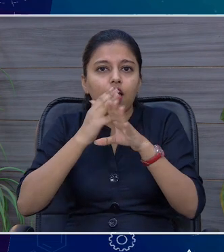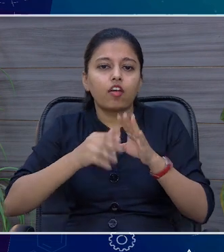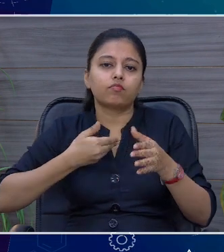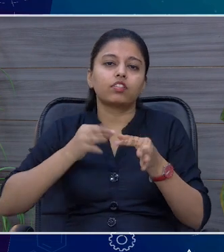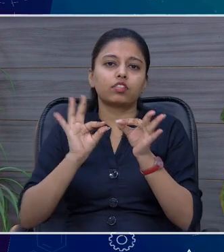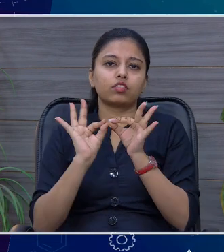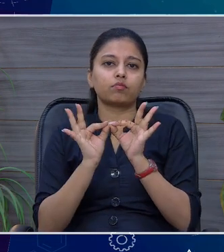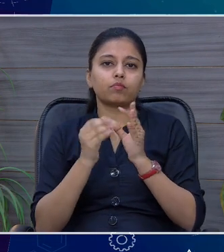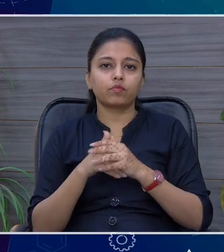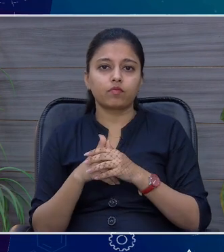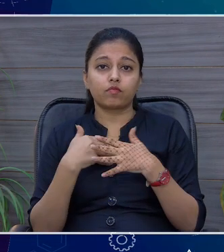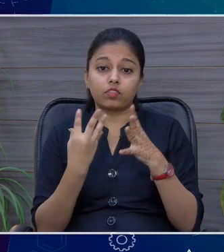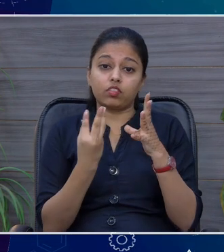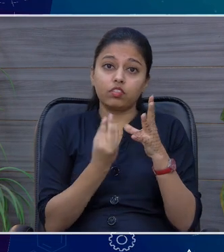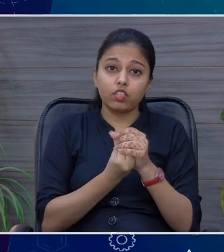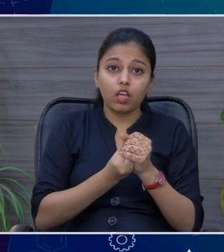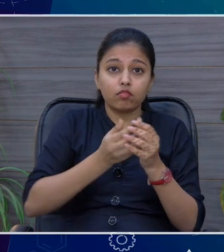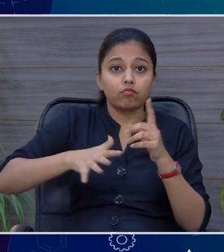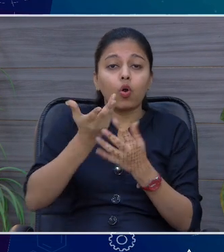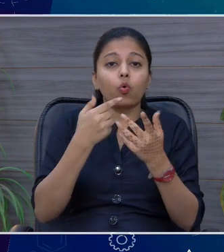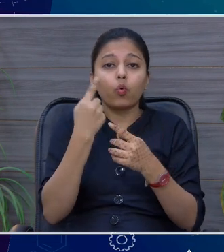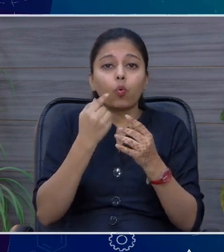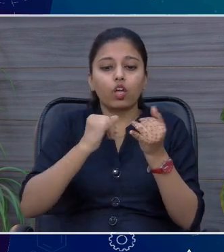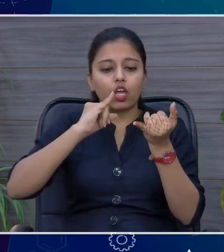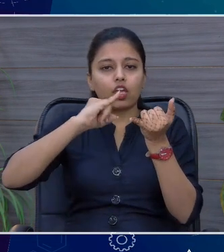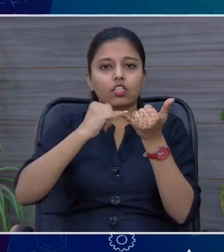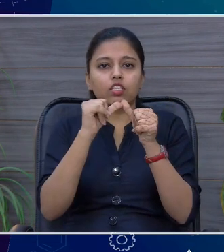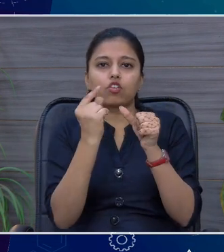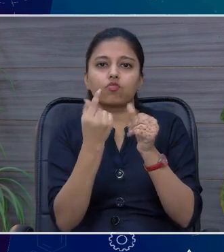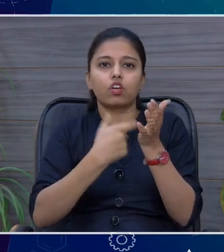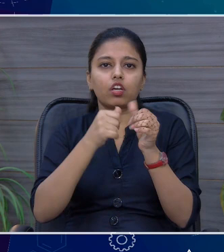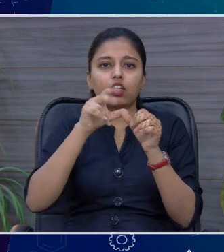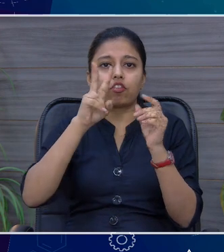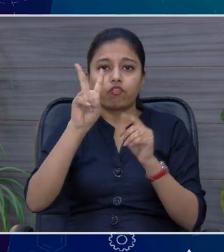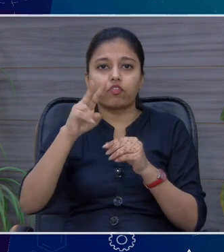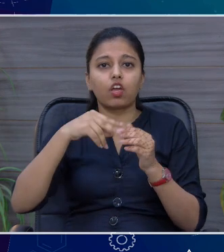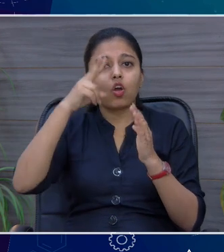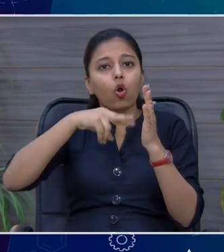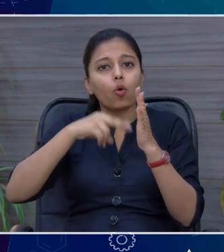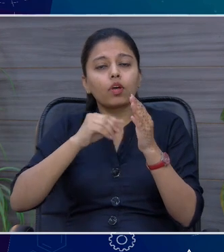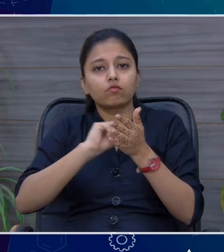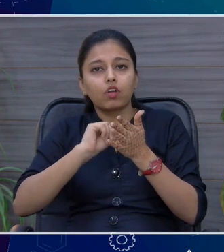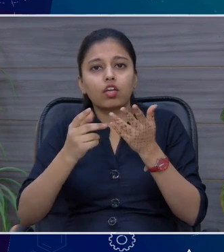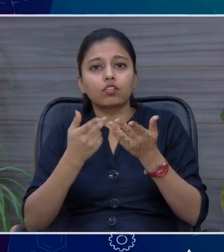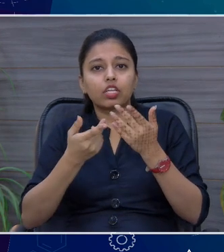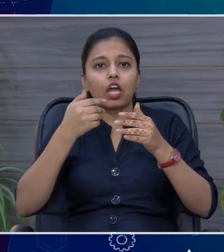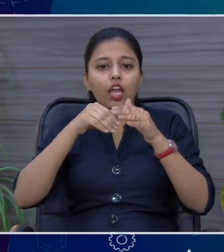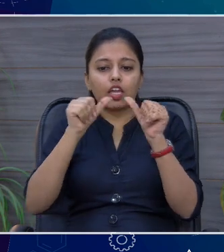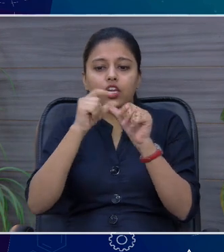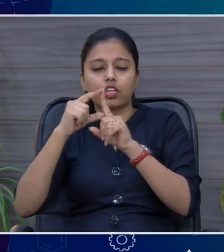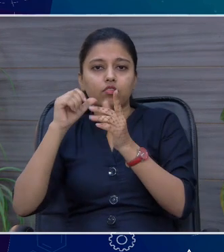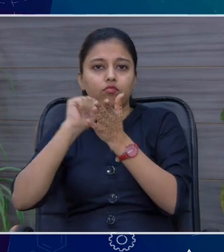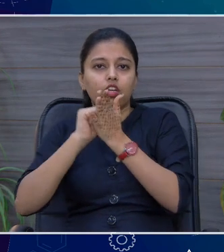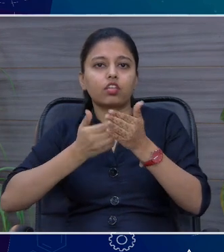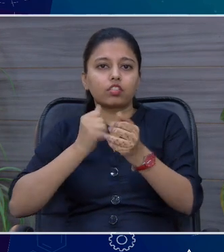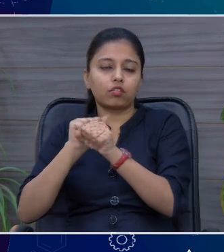इंटरप्रीट करेंगी हमारे साथ स्टूडियो में मौजूद है मिस्टर सौरब आप कॉपी राइटर है और एक एड एजिंसी में अपनी सेवाय दे रहे हैं सौरब जी नमसकार बहुत